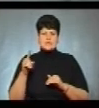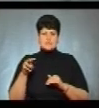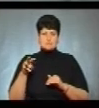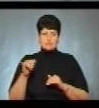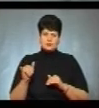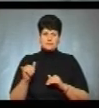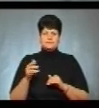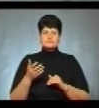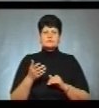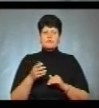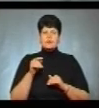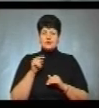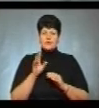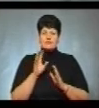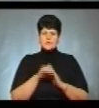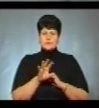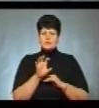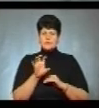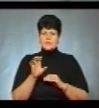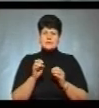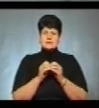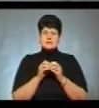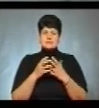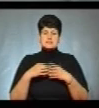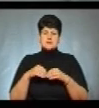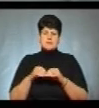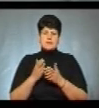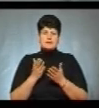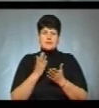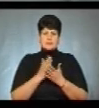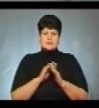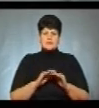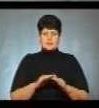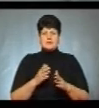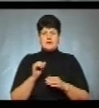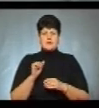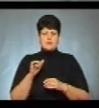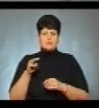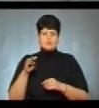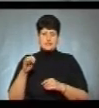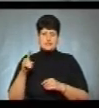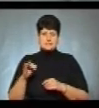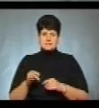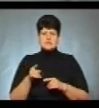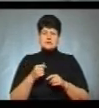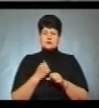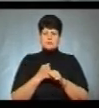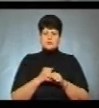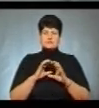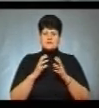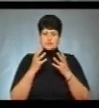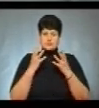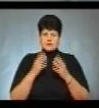у Тернополі. До неї увійшли світлини 10 сімей, у яких виховують дітей з аутизмом. Експозицію створили до Всесвітнього дня